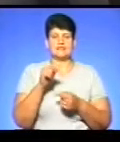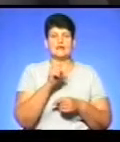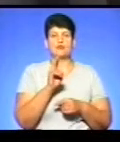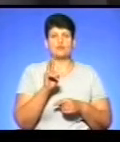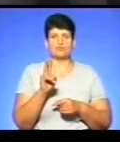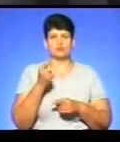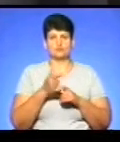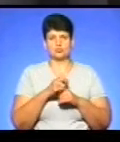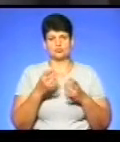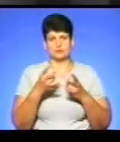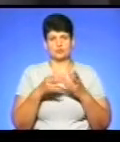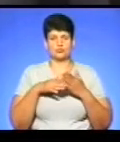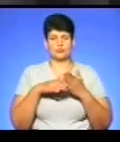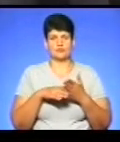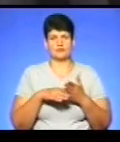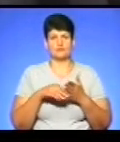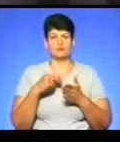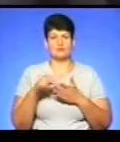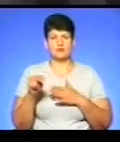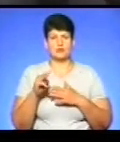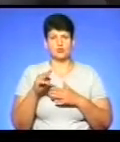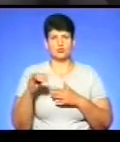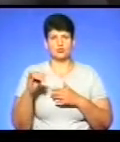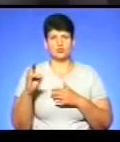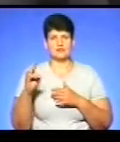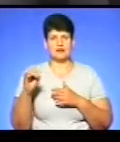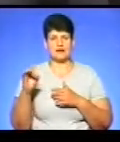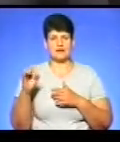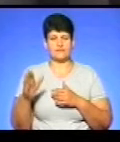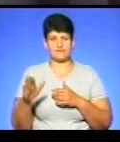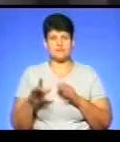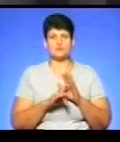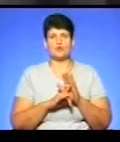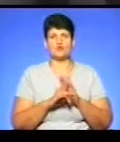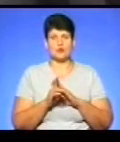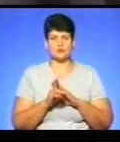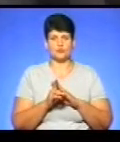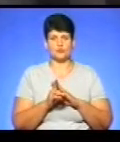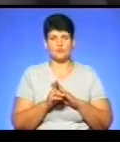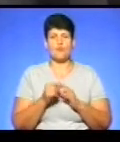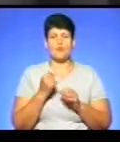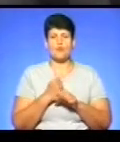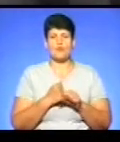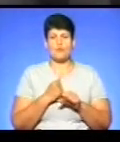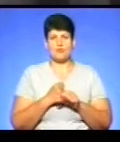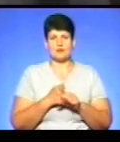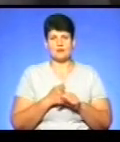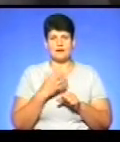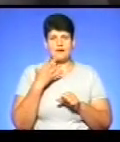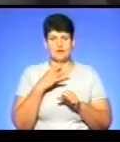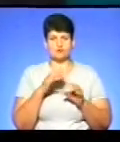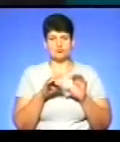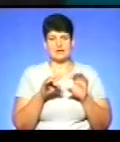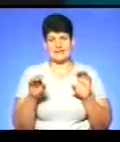необхідно допомогти у придбанні тих тюнерів. Ви знаєте, з початком роботи гарячої лінії